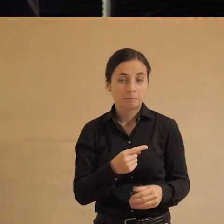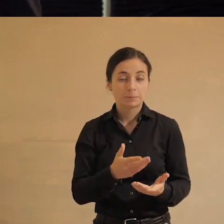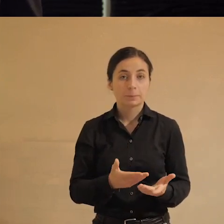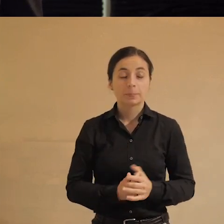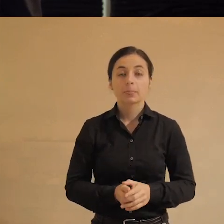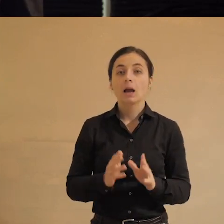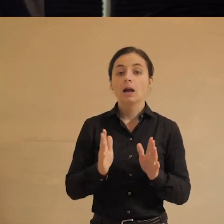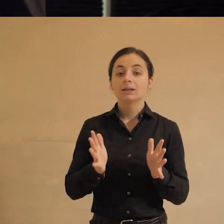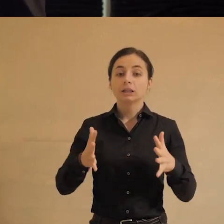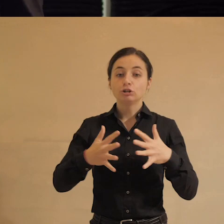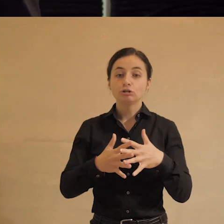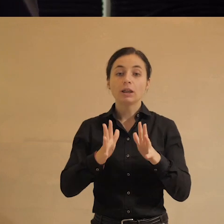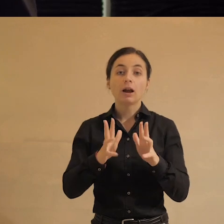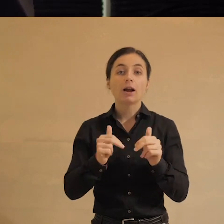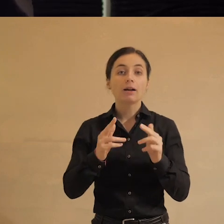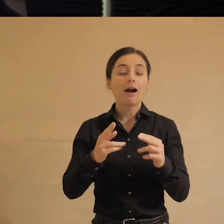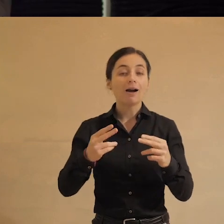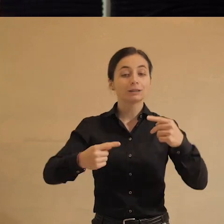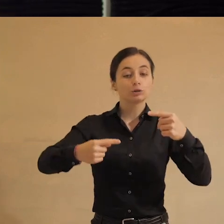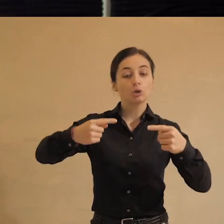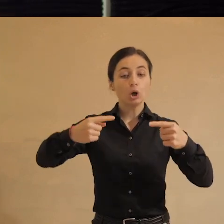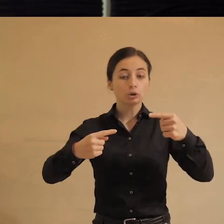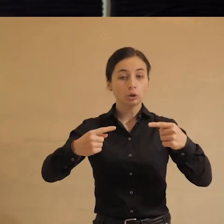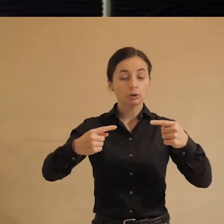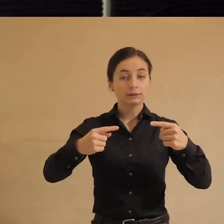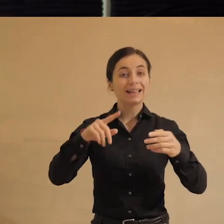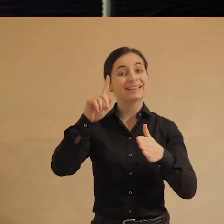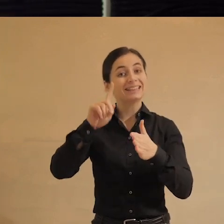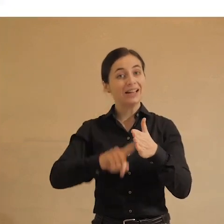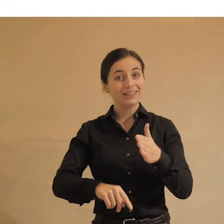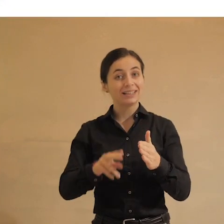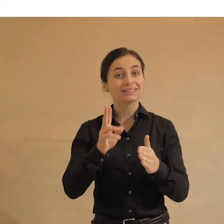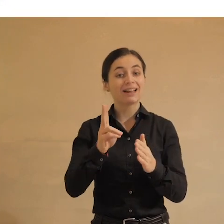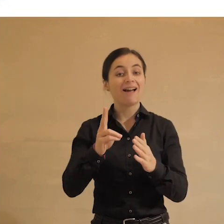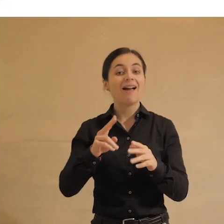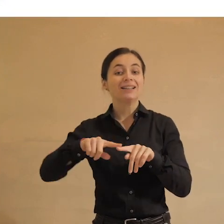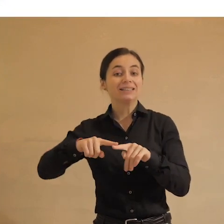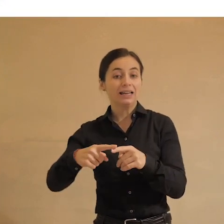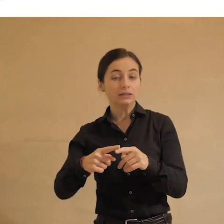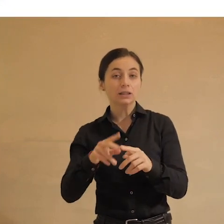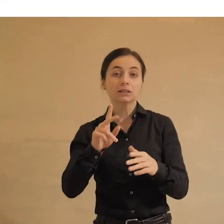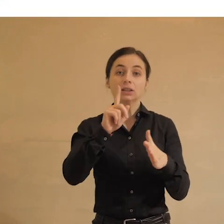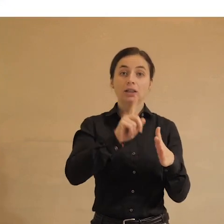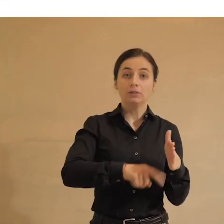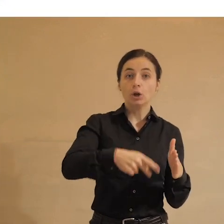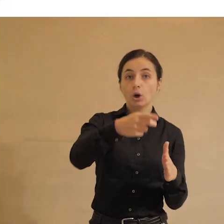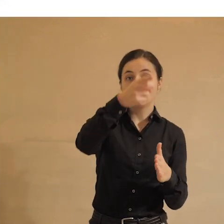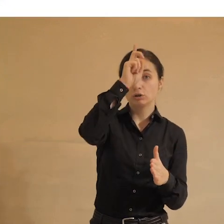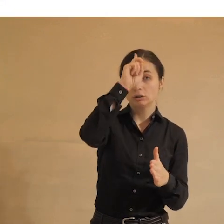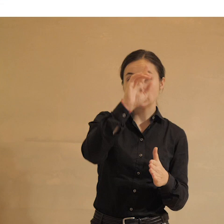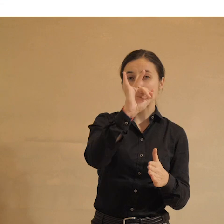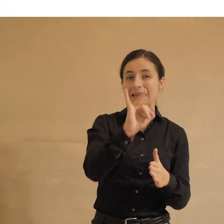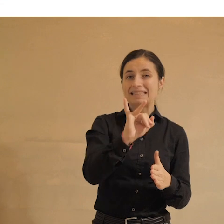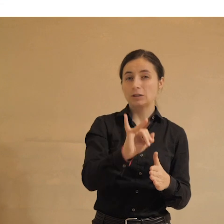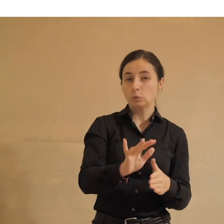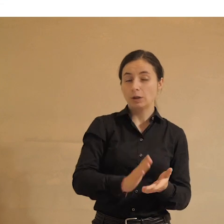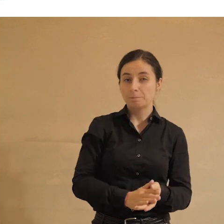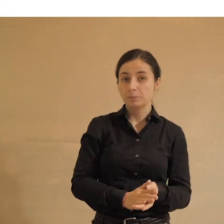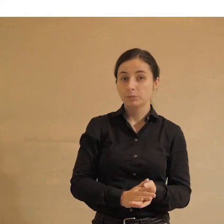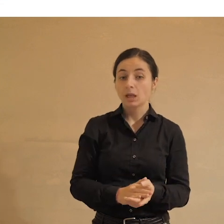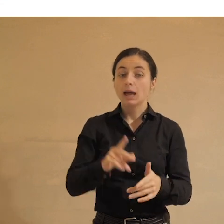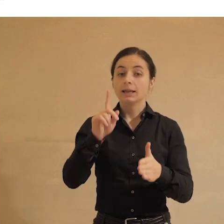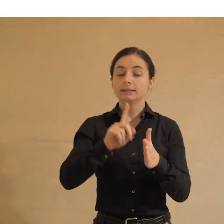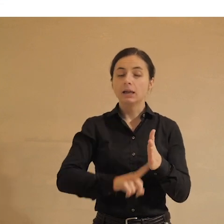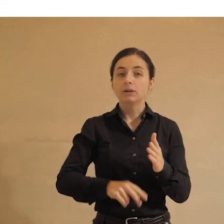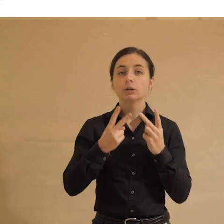Далее. Как соотносится доверие к технике с доверием к государственным институтам? Доверие